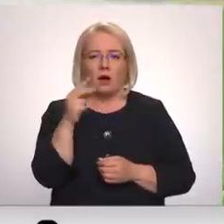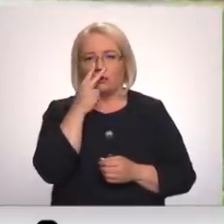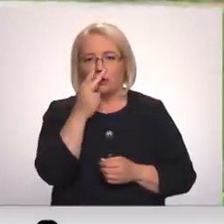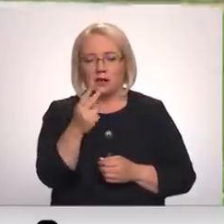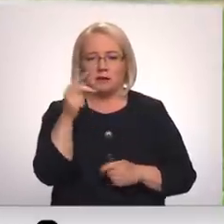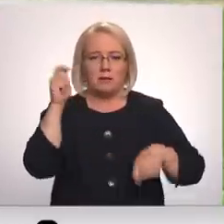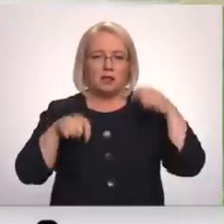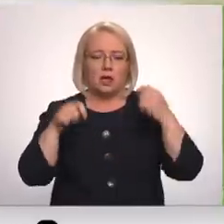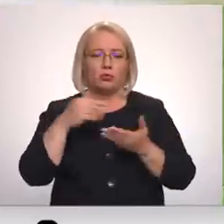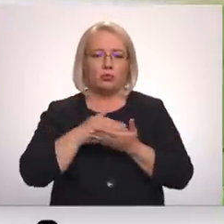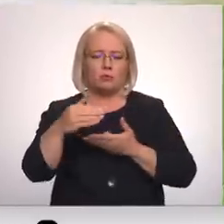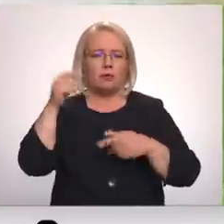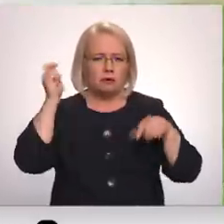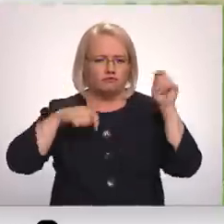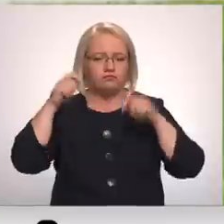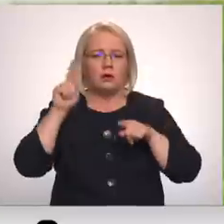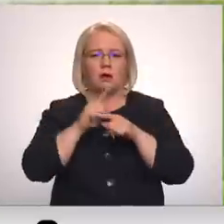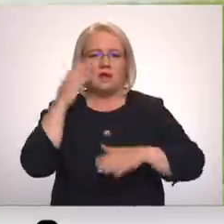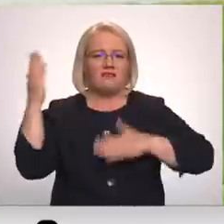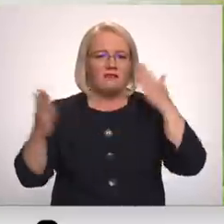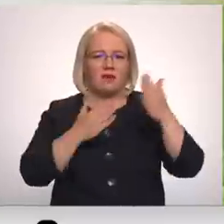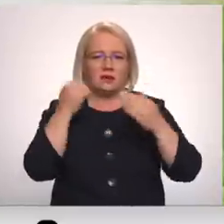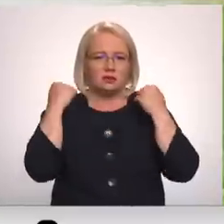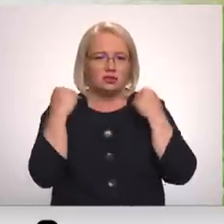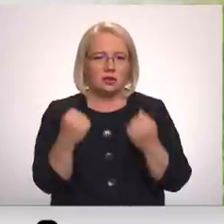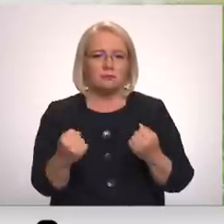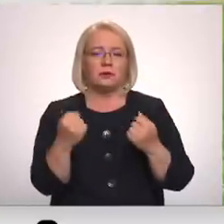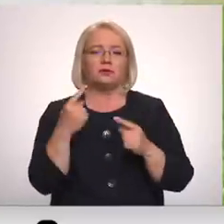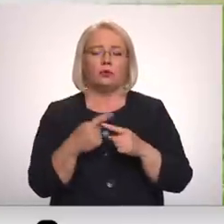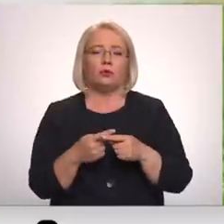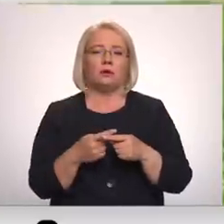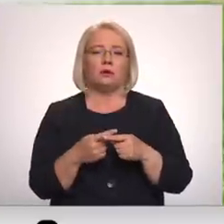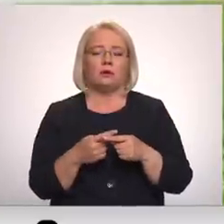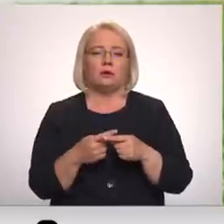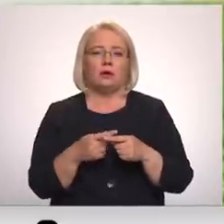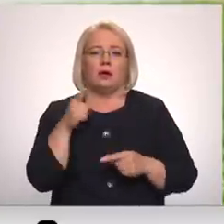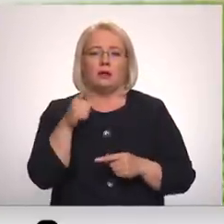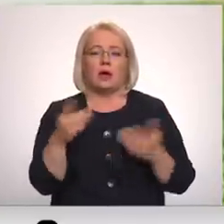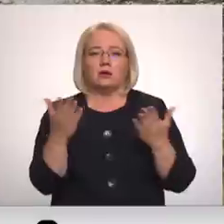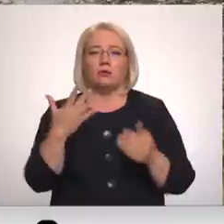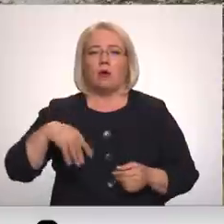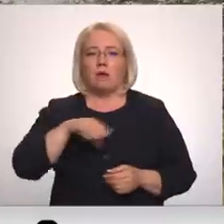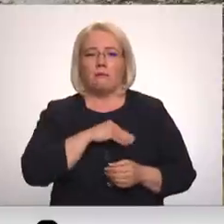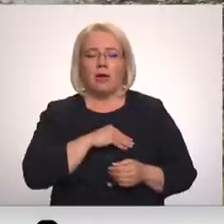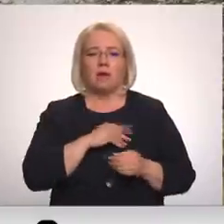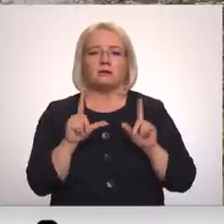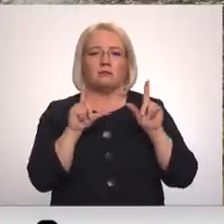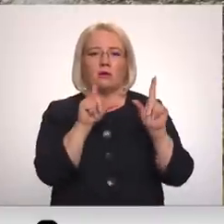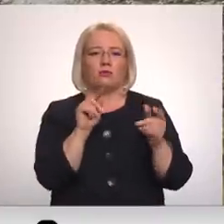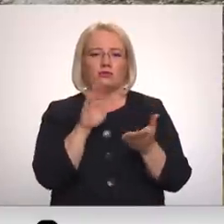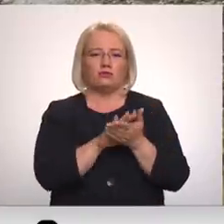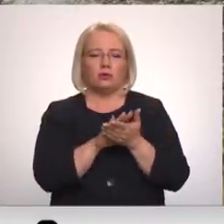Lietus turpina līt, arī vēja brāzmas ir pamatīgas. Tas, ko mēs, dodoties šeit,